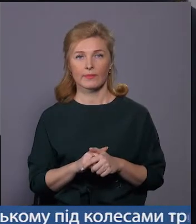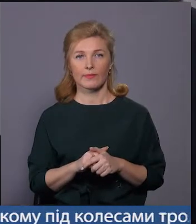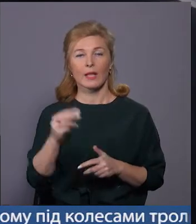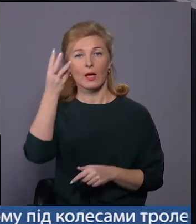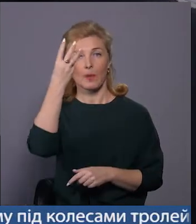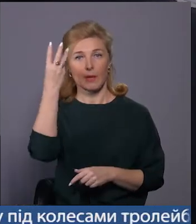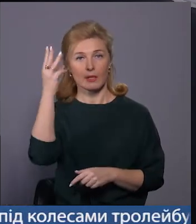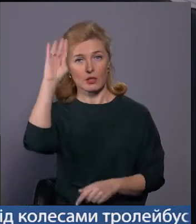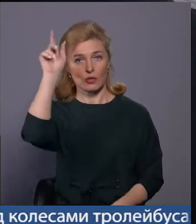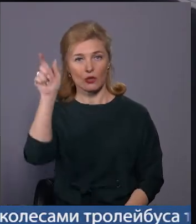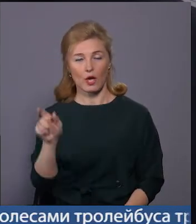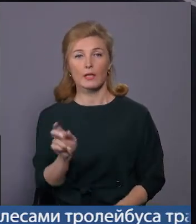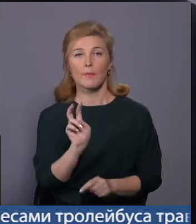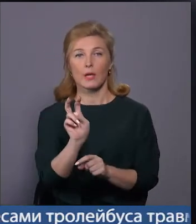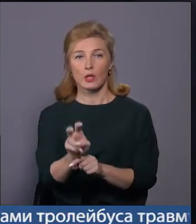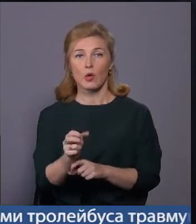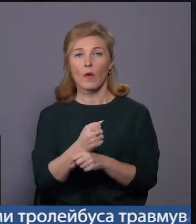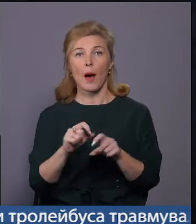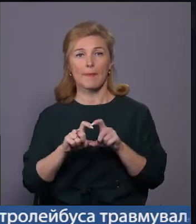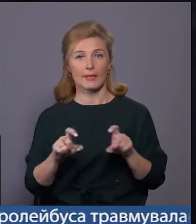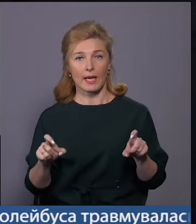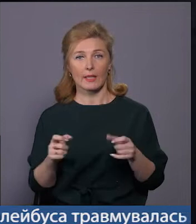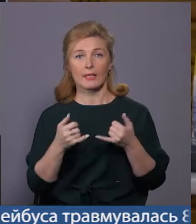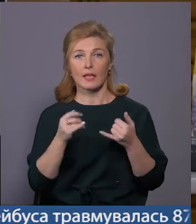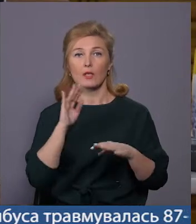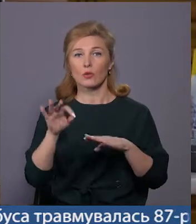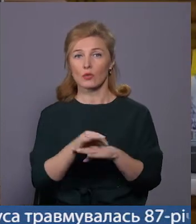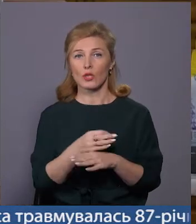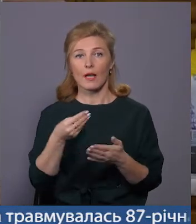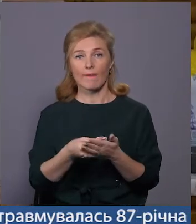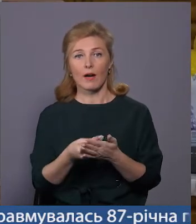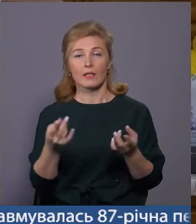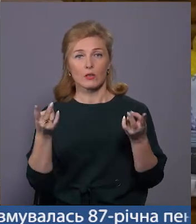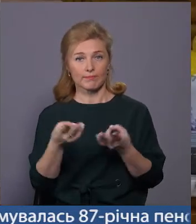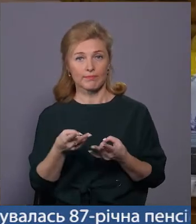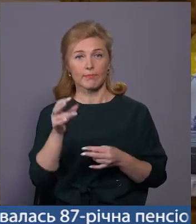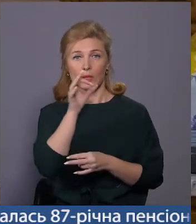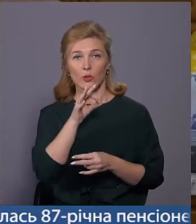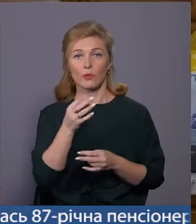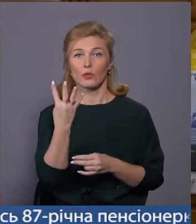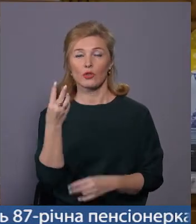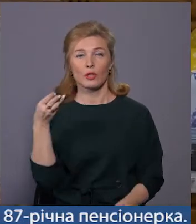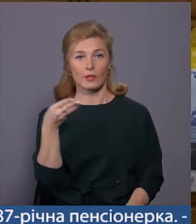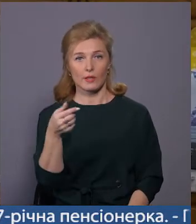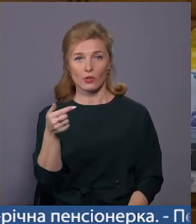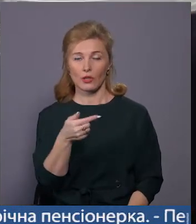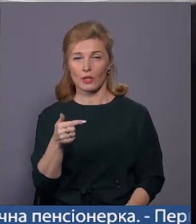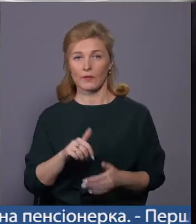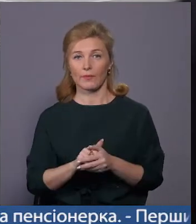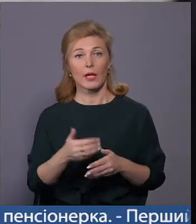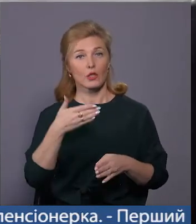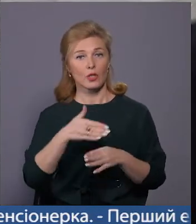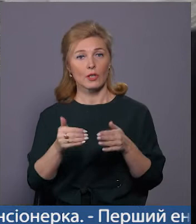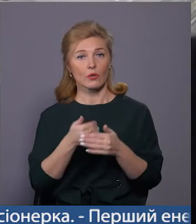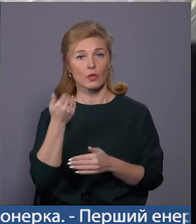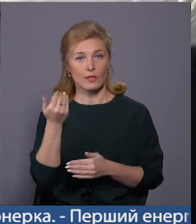Мельничанин Володимир Гайдай прийшов до аптеки по ліки для дружини. Вартість необхідних медикаментів сягає 4 тисяч гривень. Частину